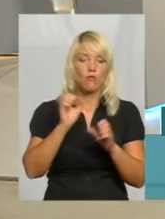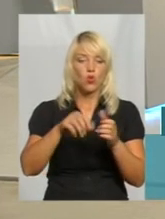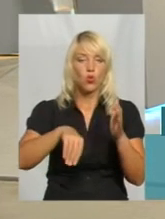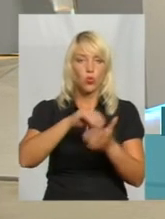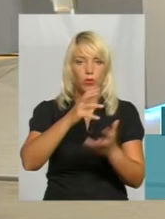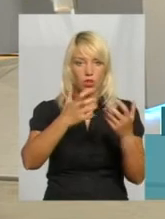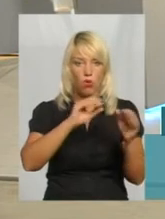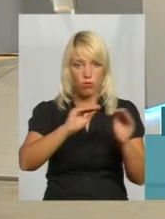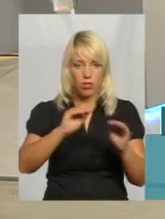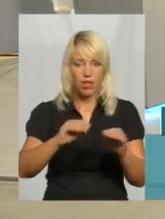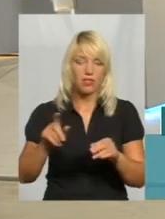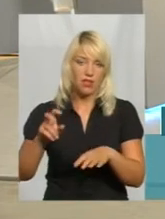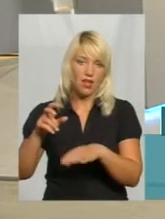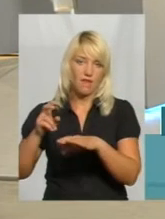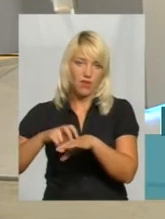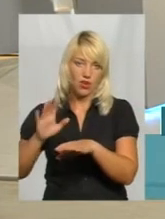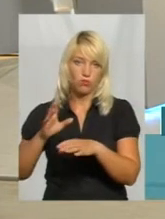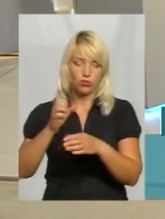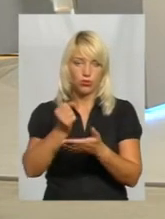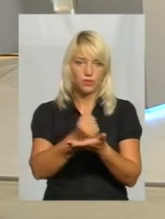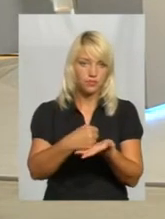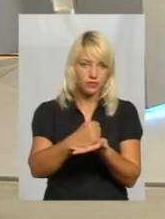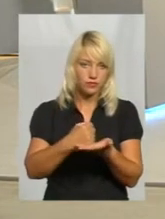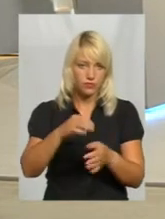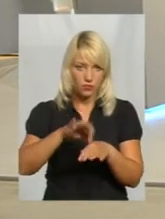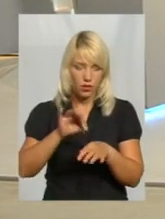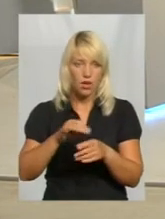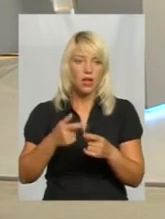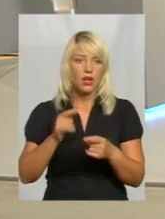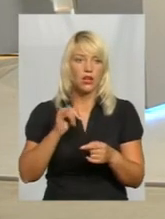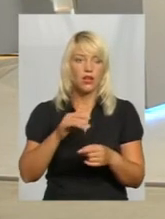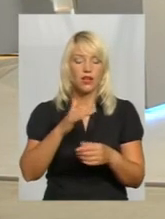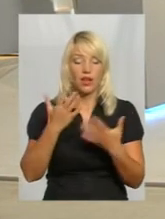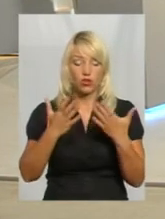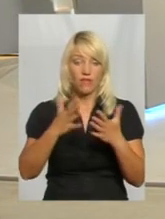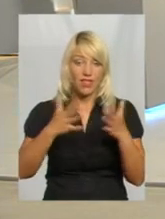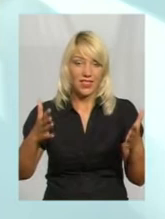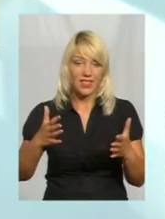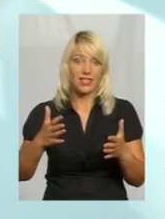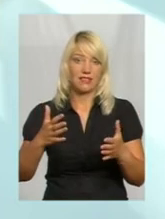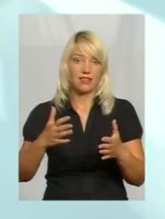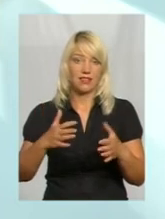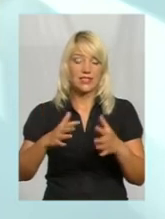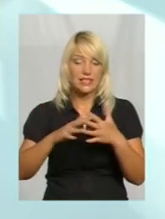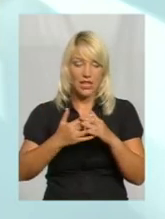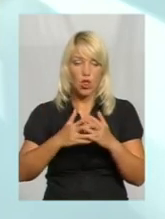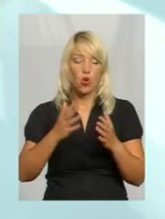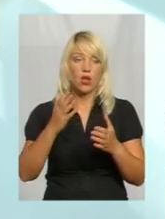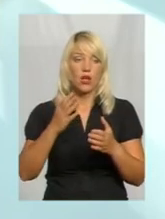-поліклініку можна робити. Там, де велике село, багато населення, є лікарі, які можуть це робити.